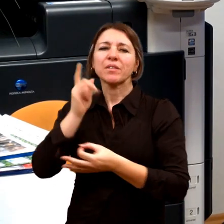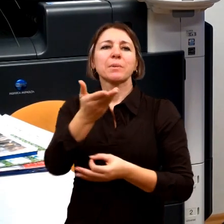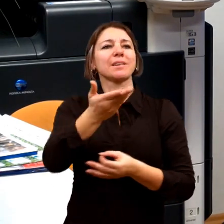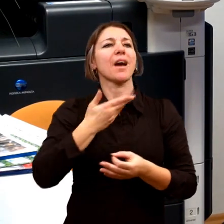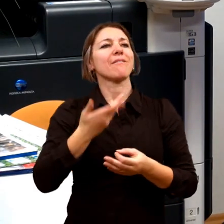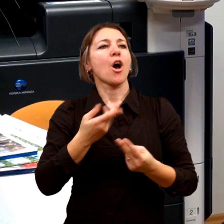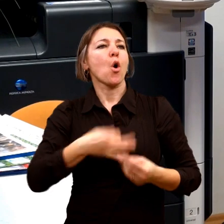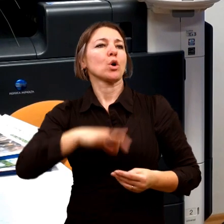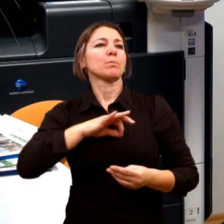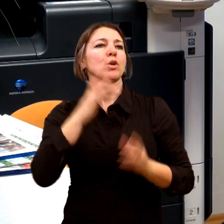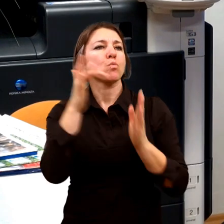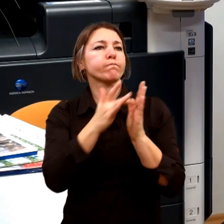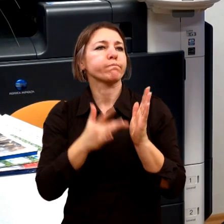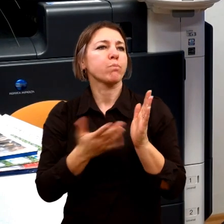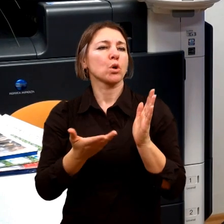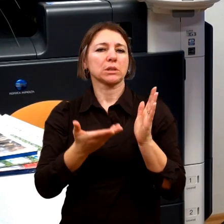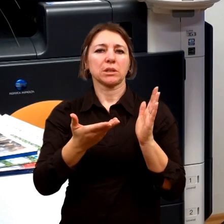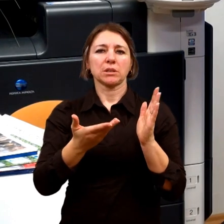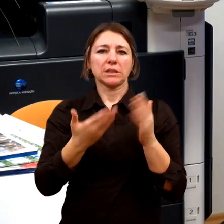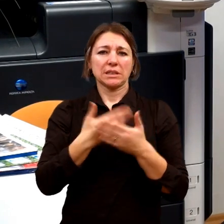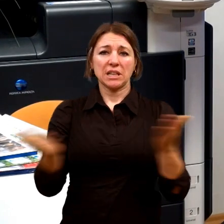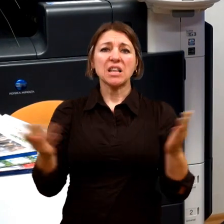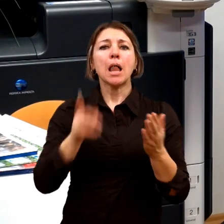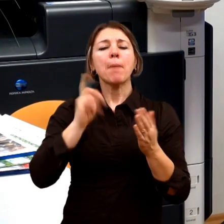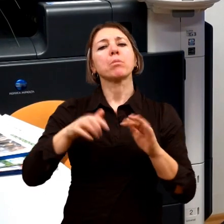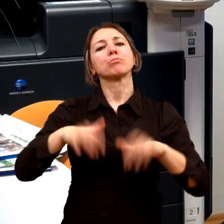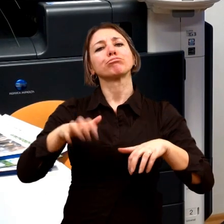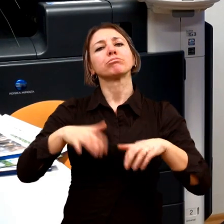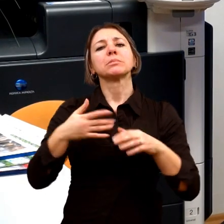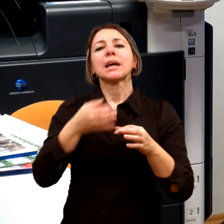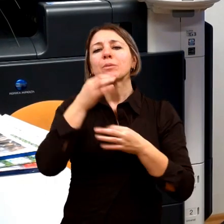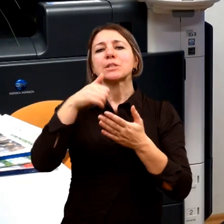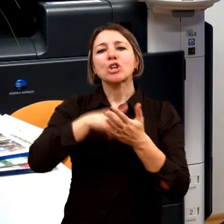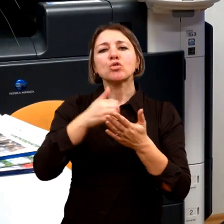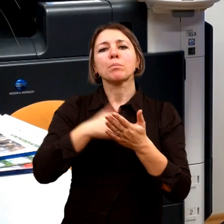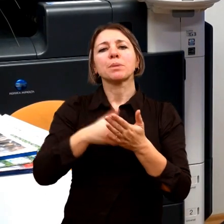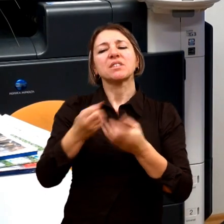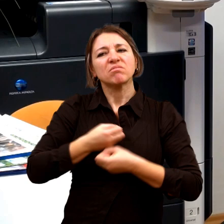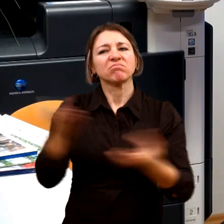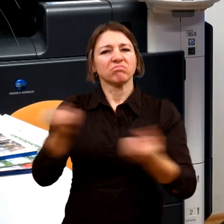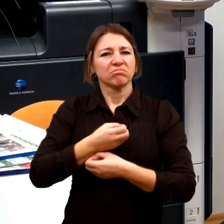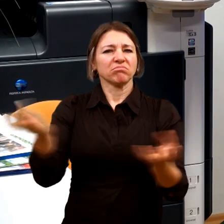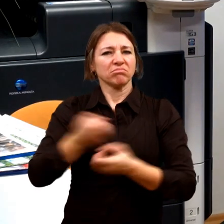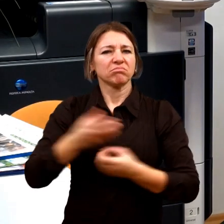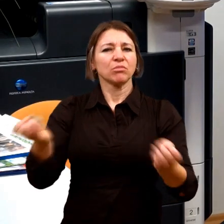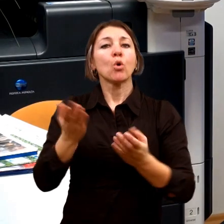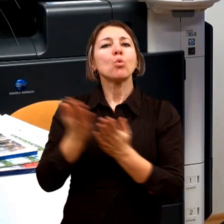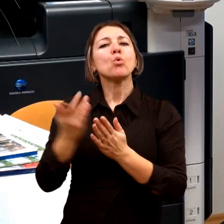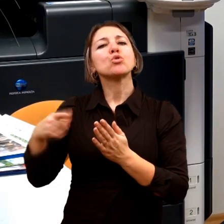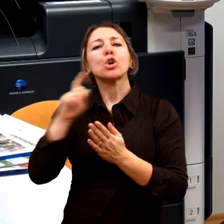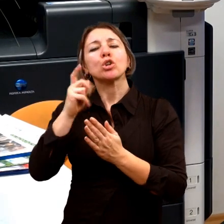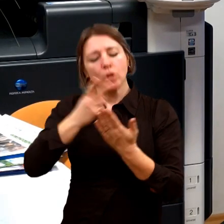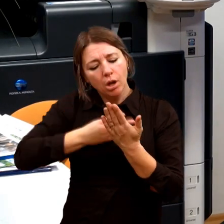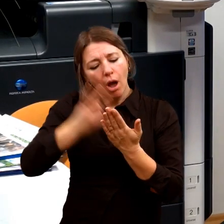pracovníci. Ale na druhé straně pro mě to je jako smysl té práce,